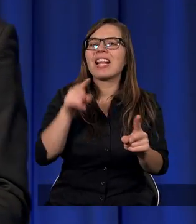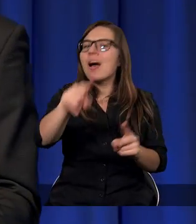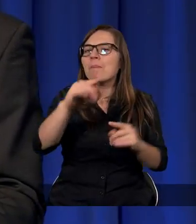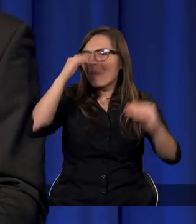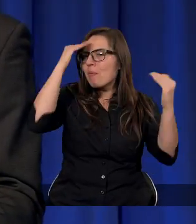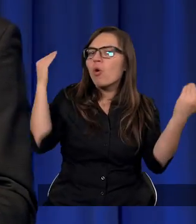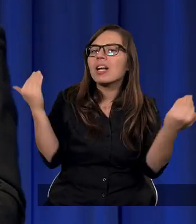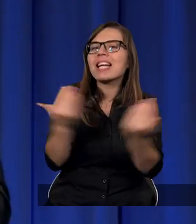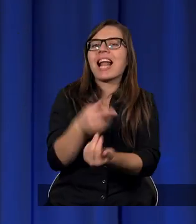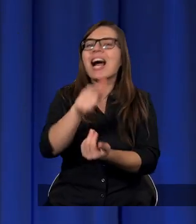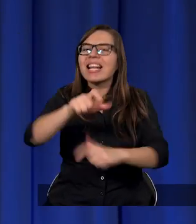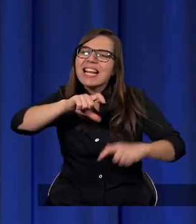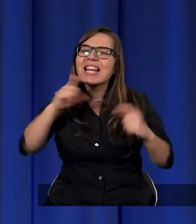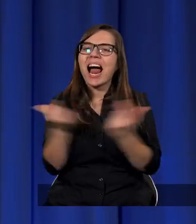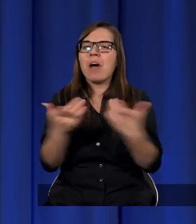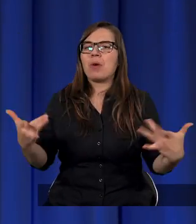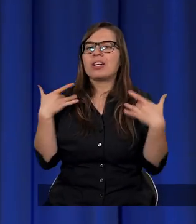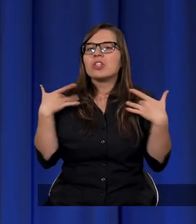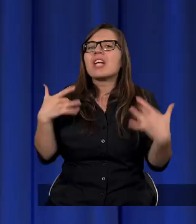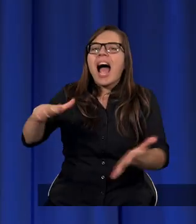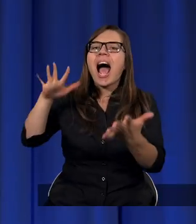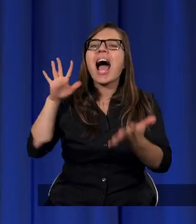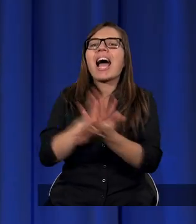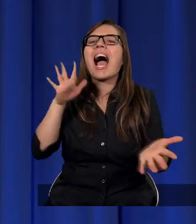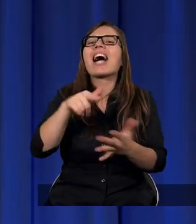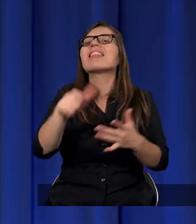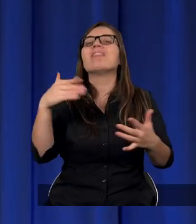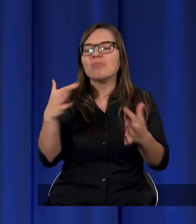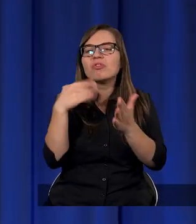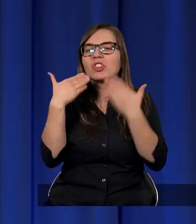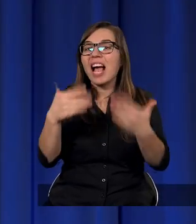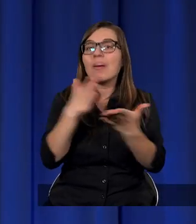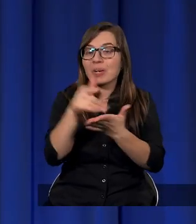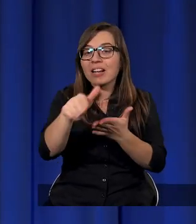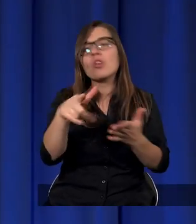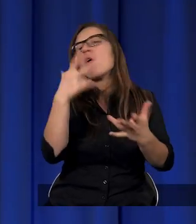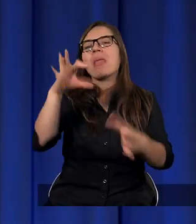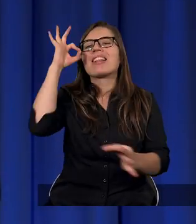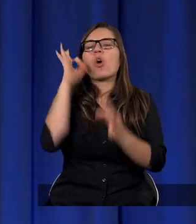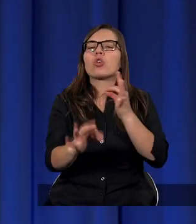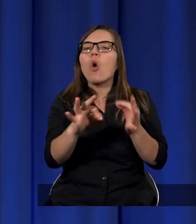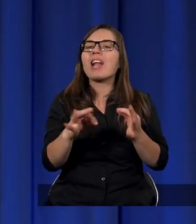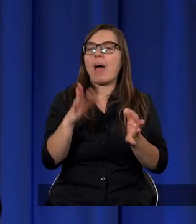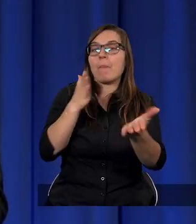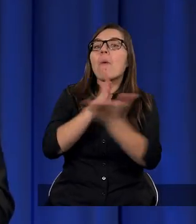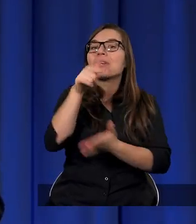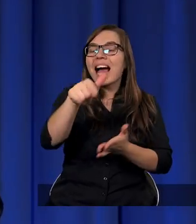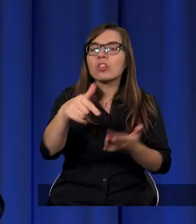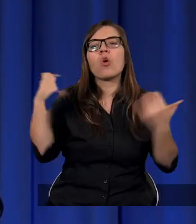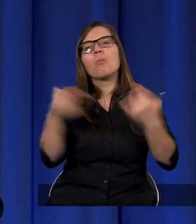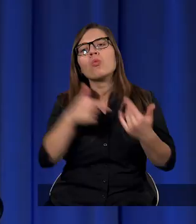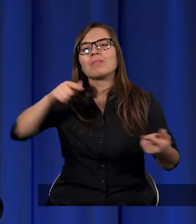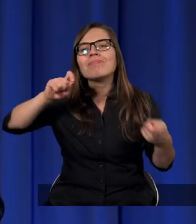niepełne, a nasz charakter niedoskonały. Dlatego stale musimy dążyć do tego